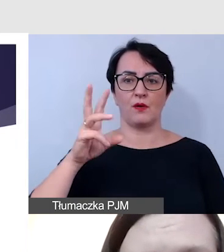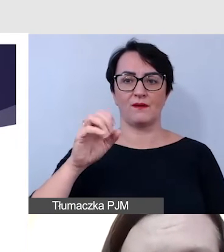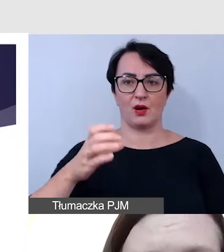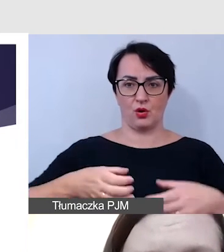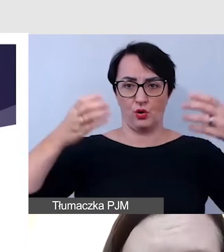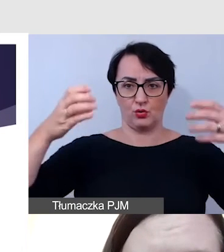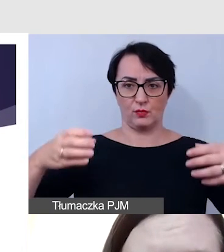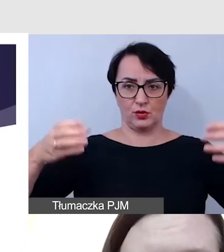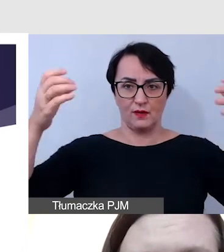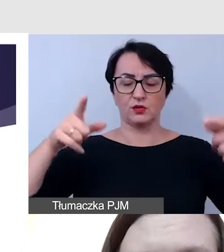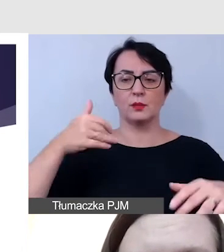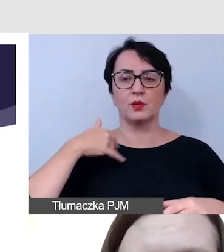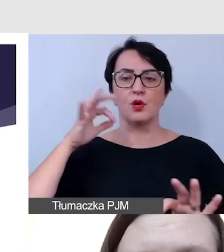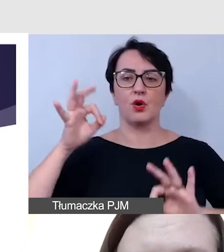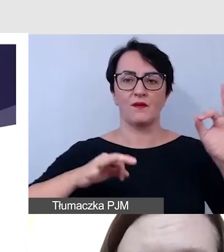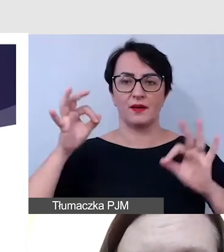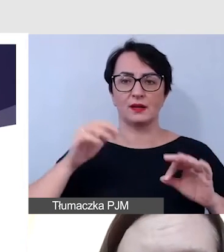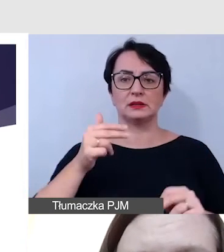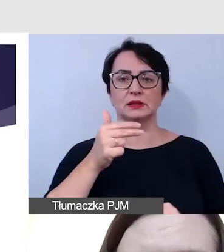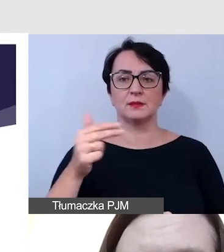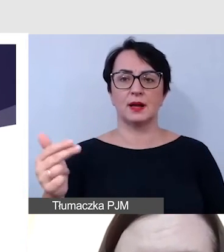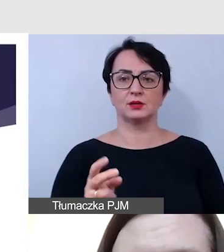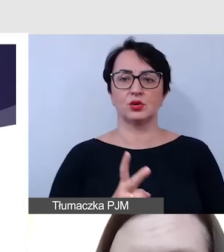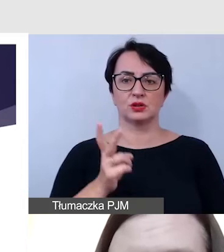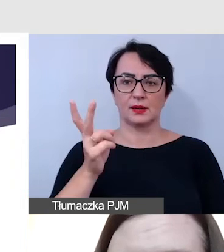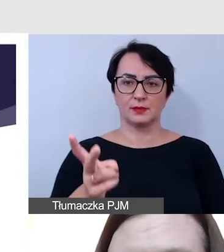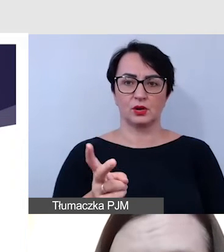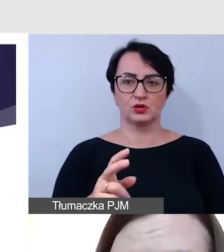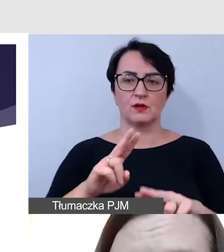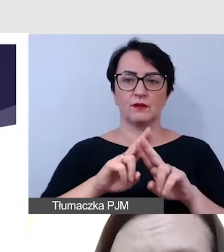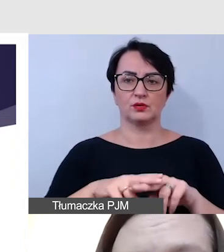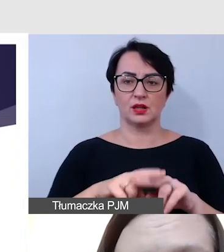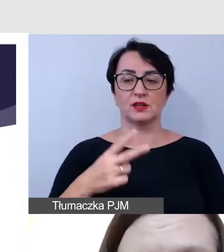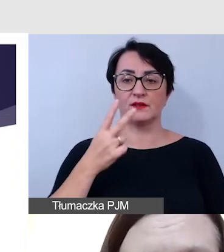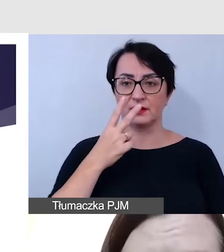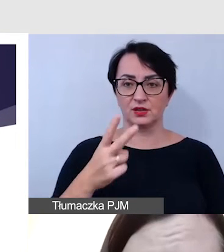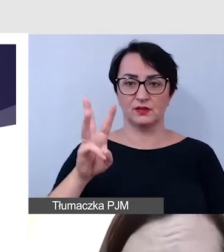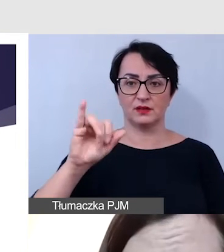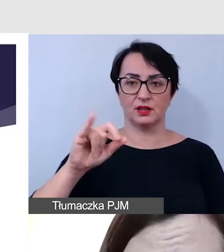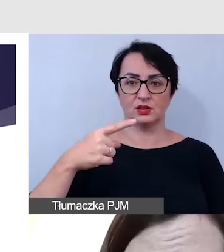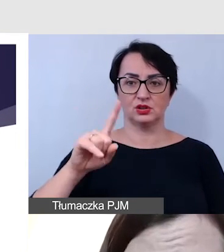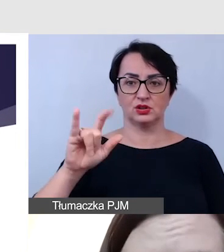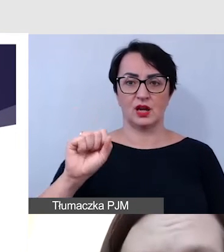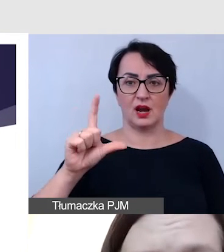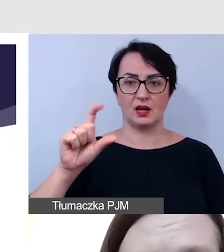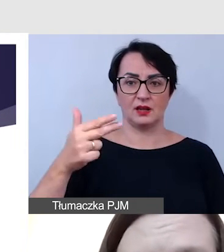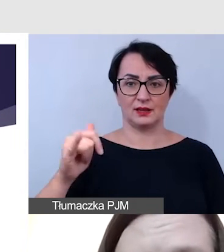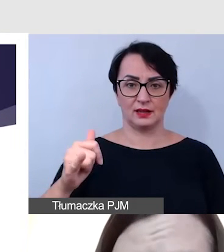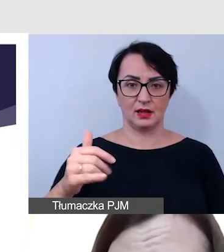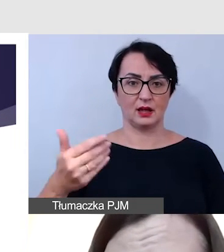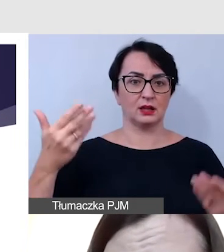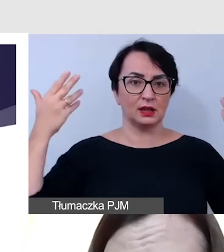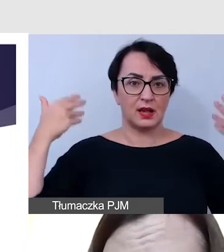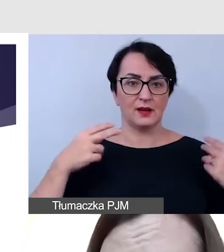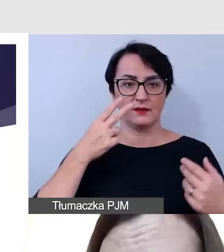z konferencji o dostępności fundacji widzialni, w tle ekran